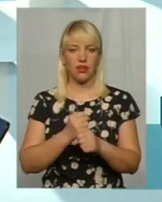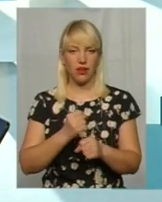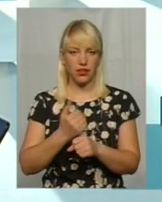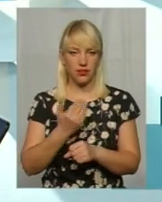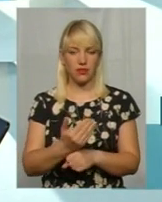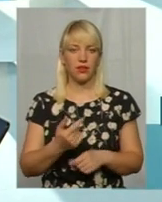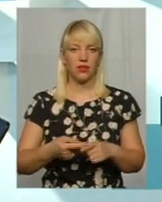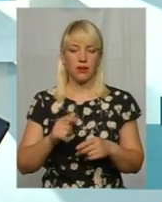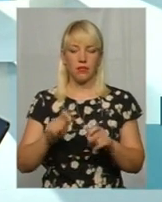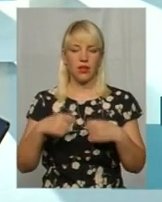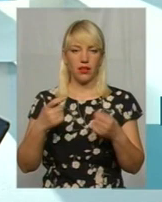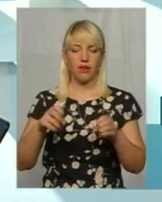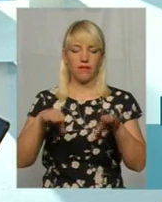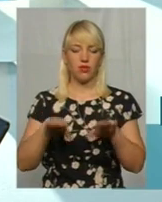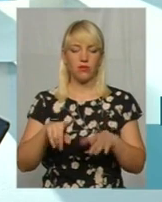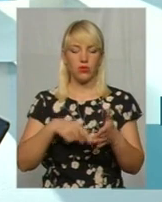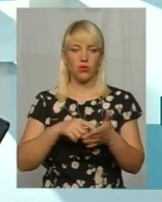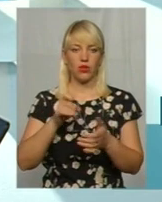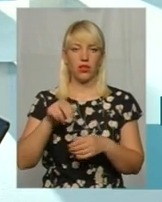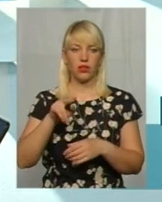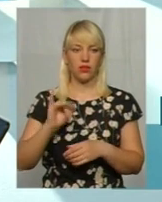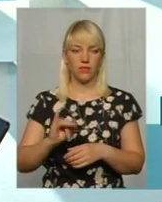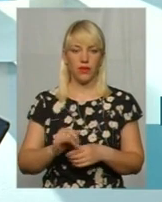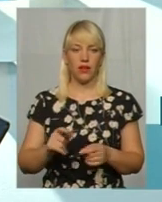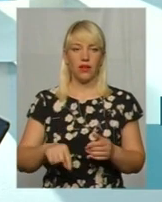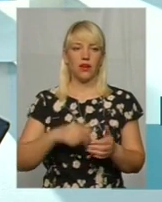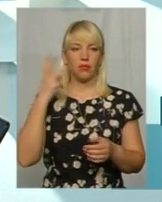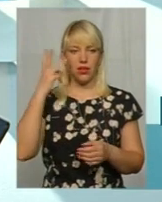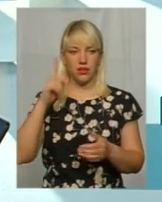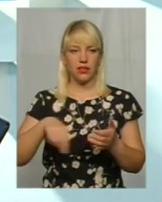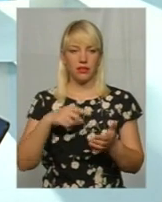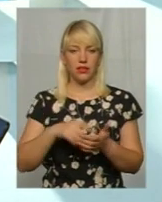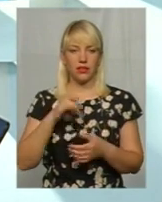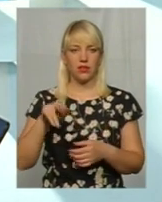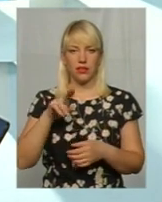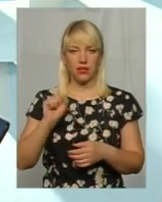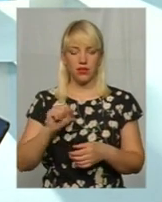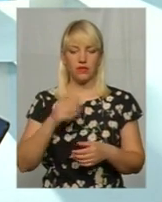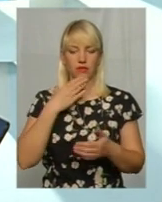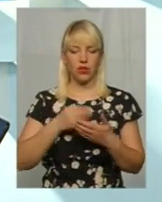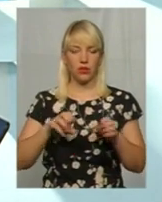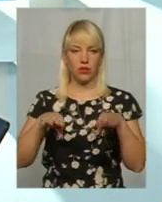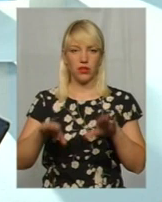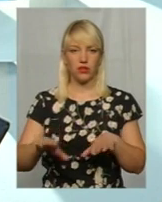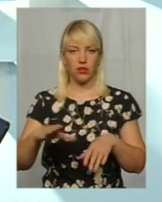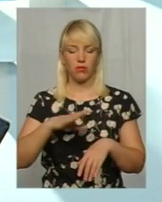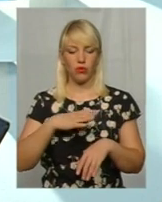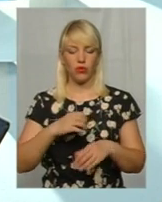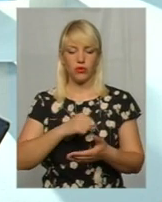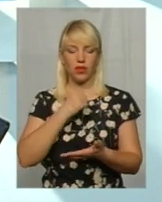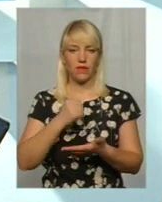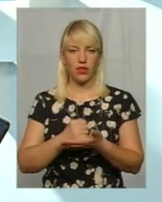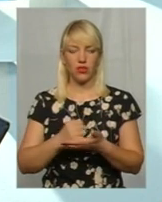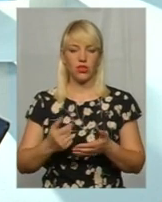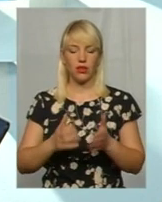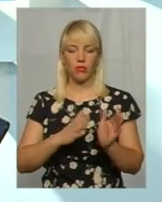вирішення міським радам. Відповідно, Хмельницька міська рада своїм рішенням було затверджено положення про порядок